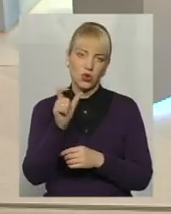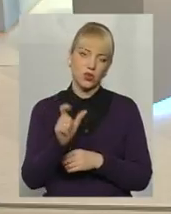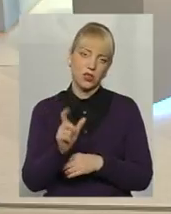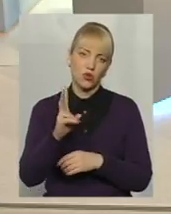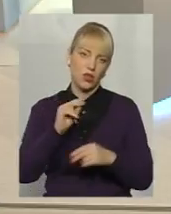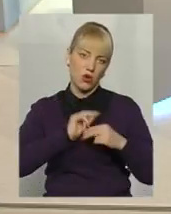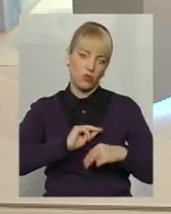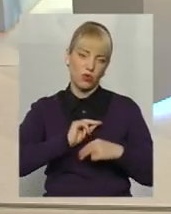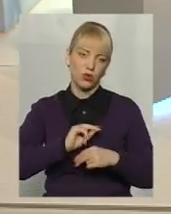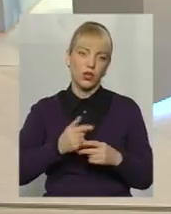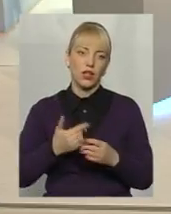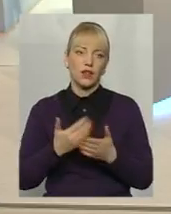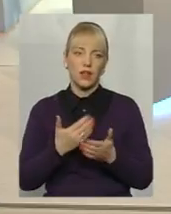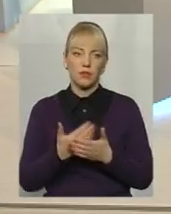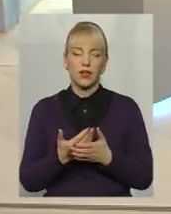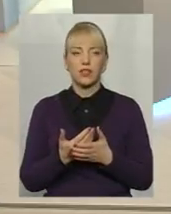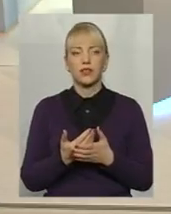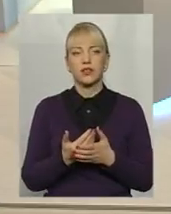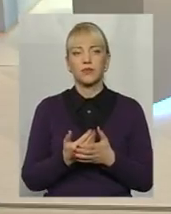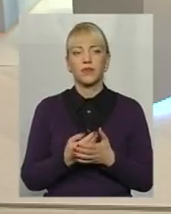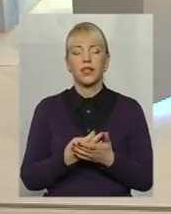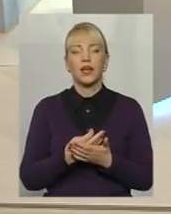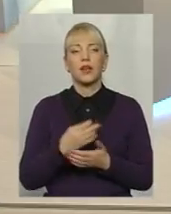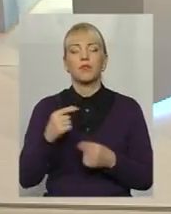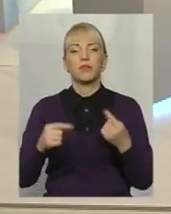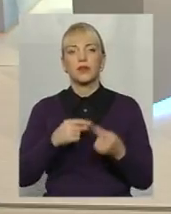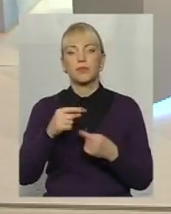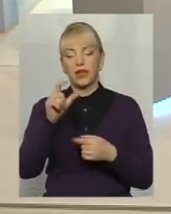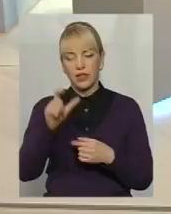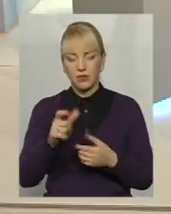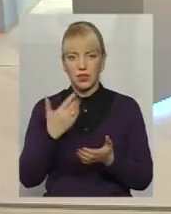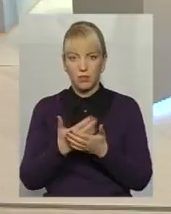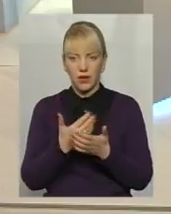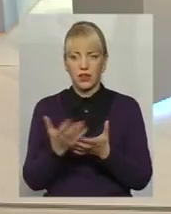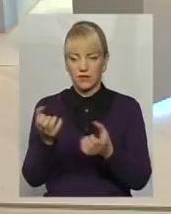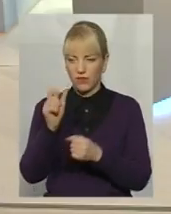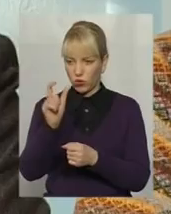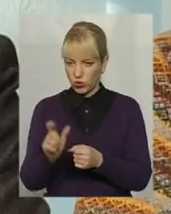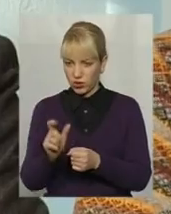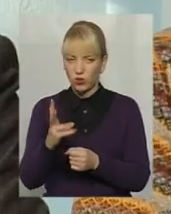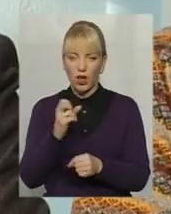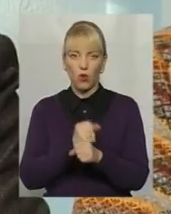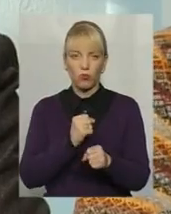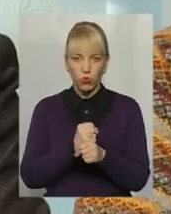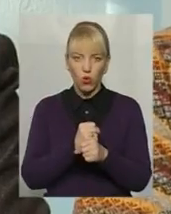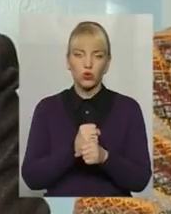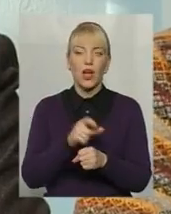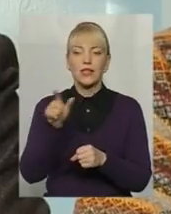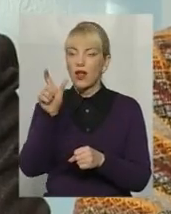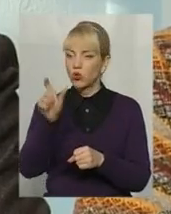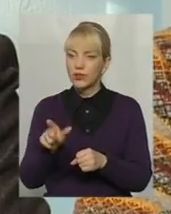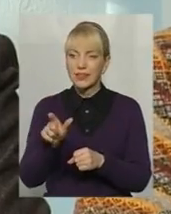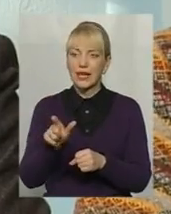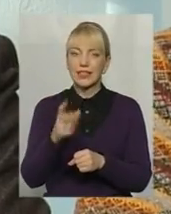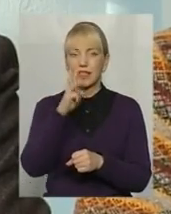робоче місце, три місяці цей працівник попрацював. З певних